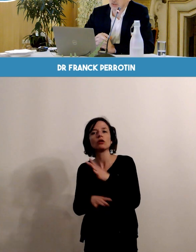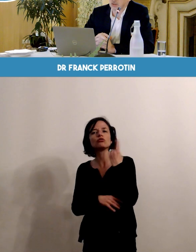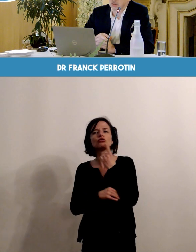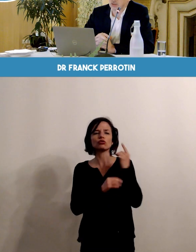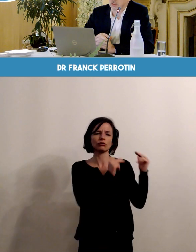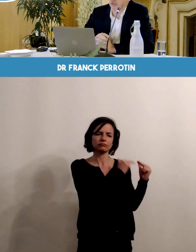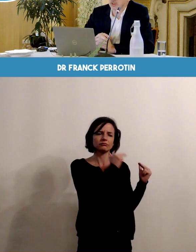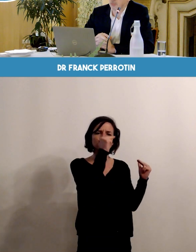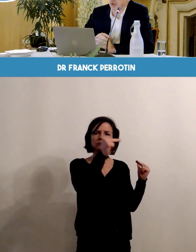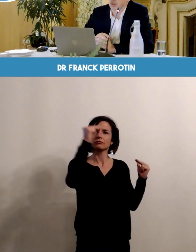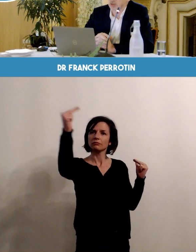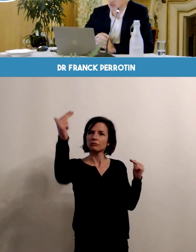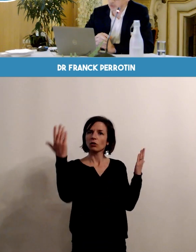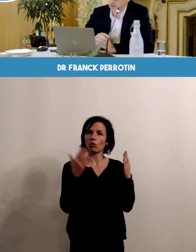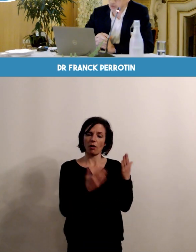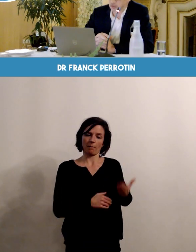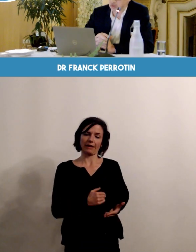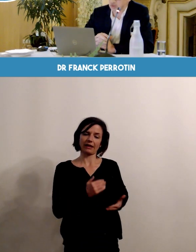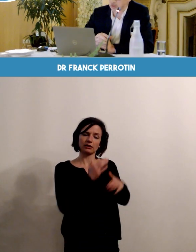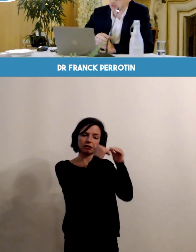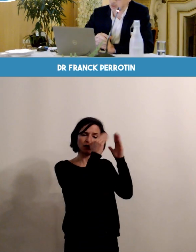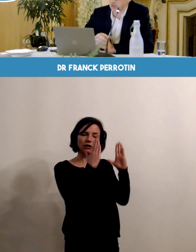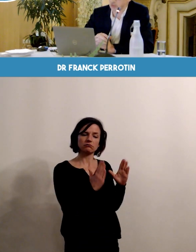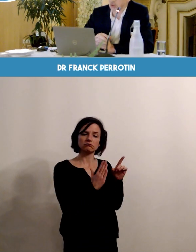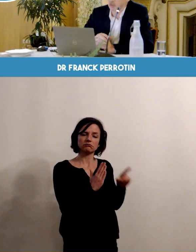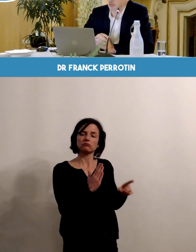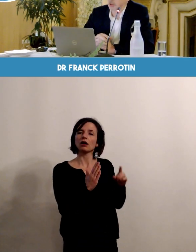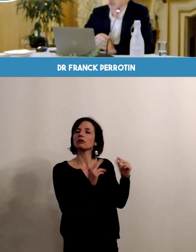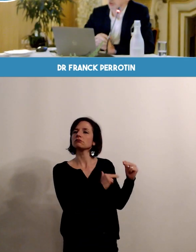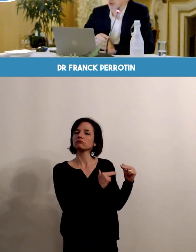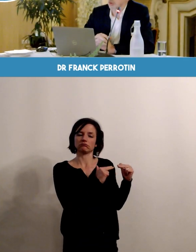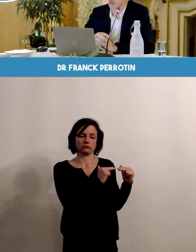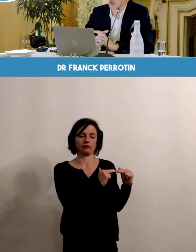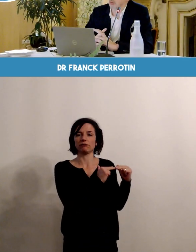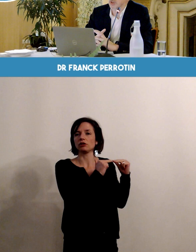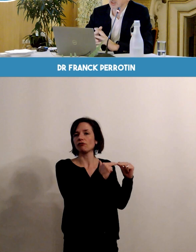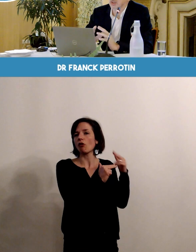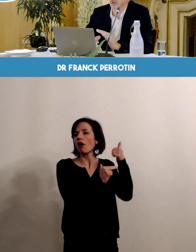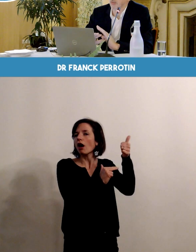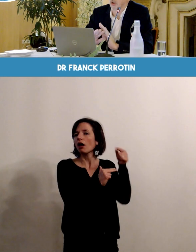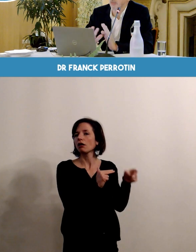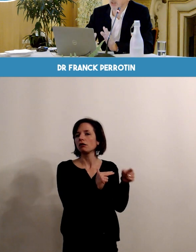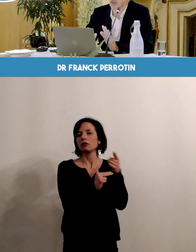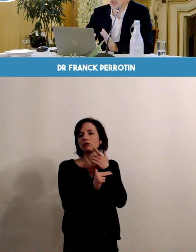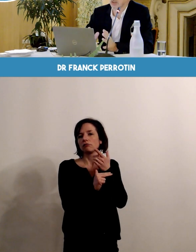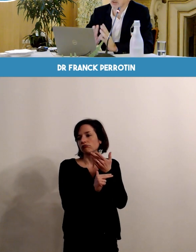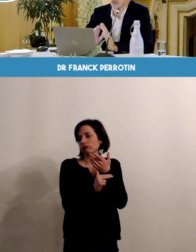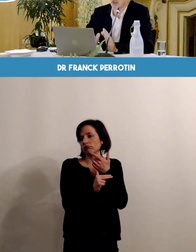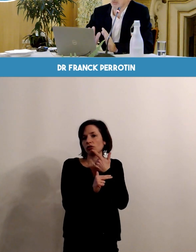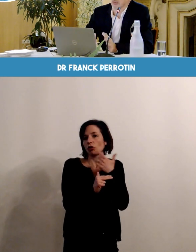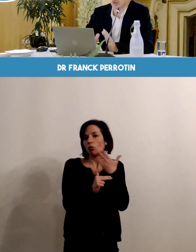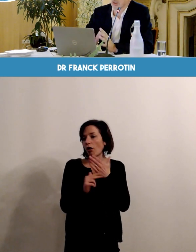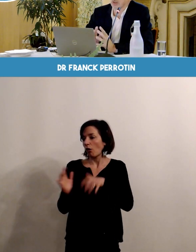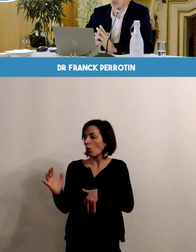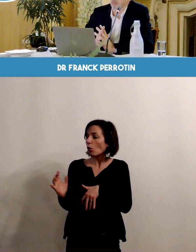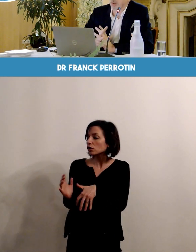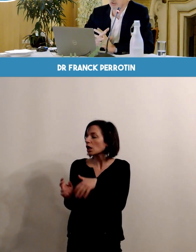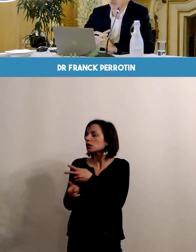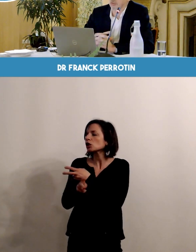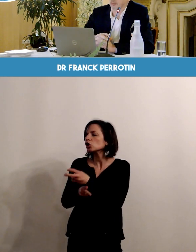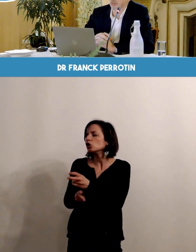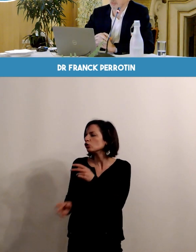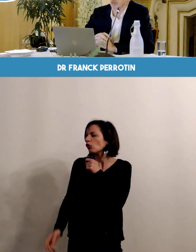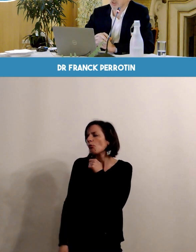'équipement. Les maternités dites de type 1 qui sont des maternités qui ne prennent en charge que des grossesses vraiment à bas risque,